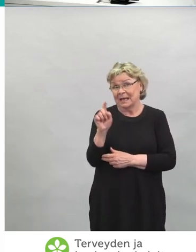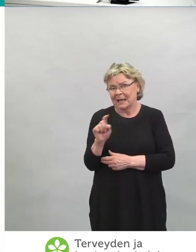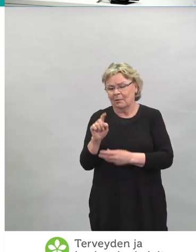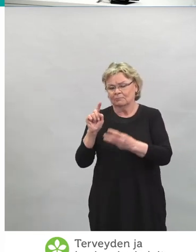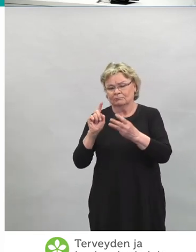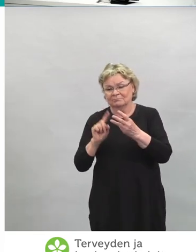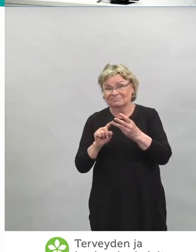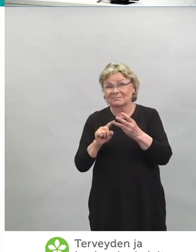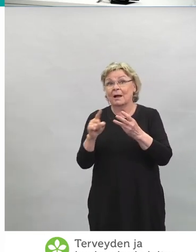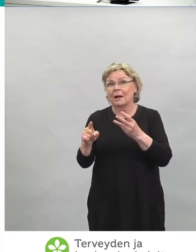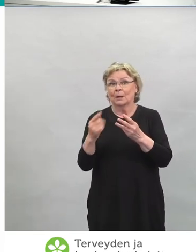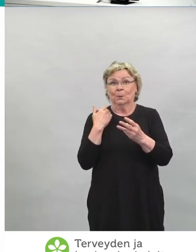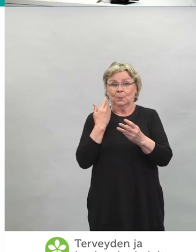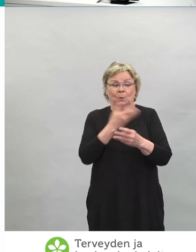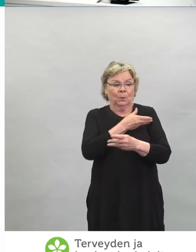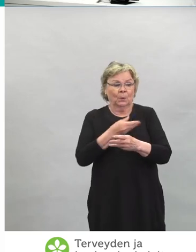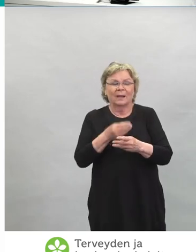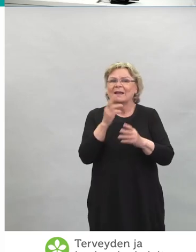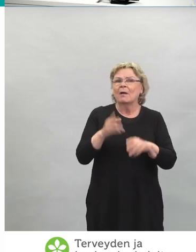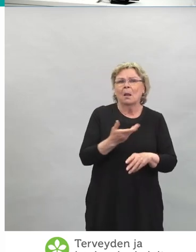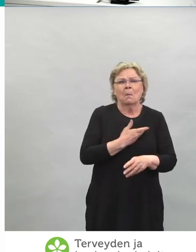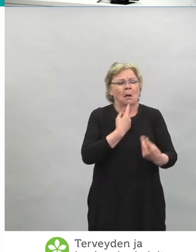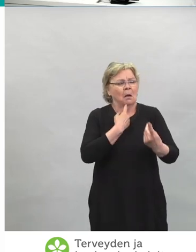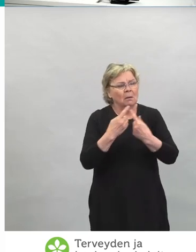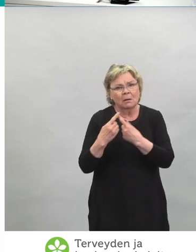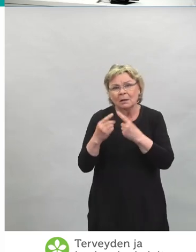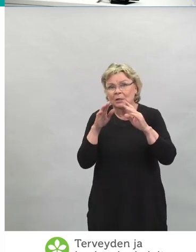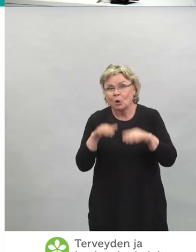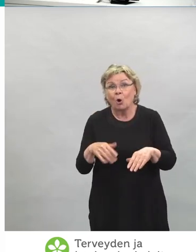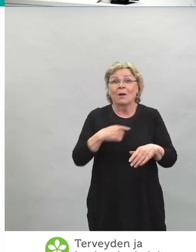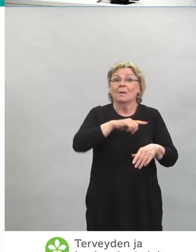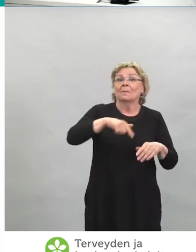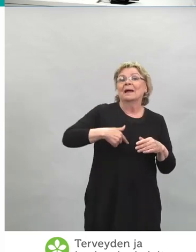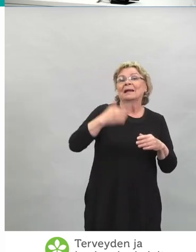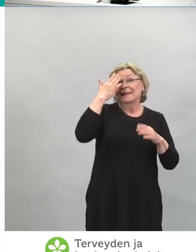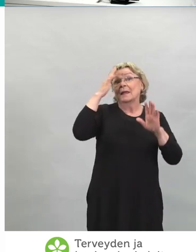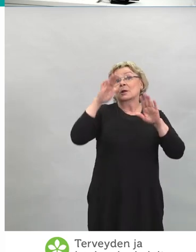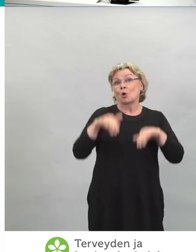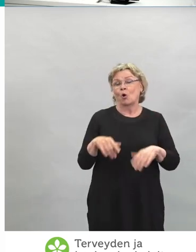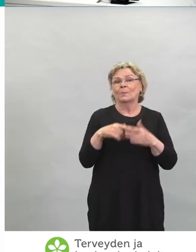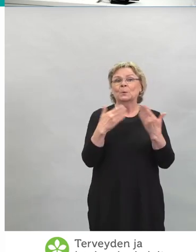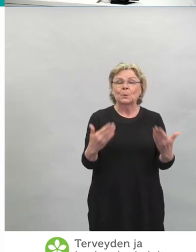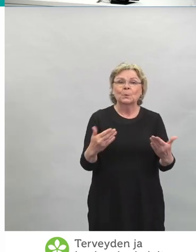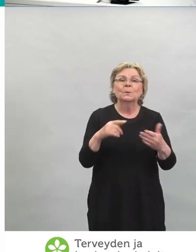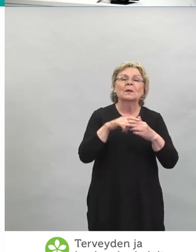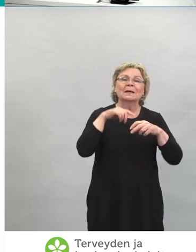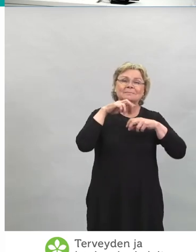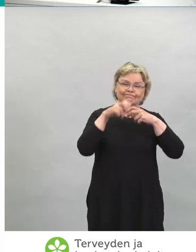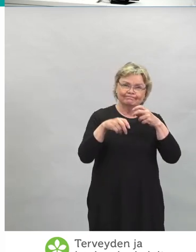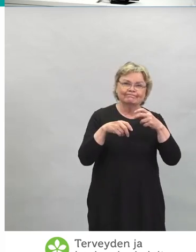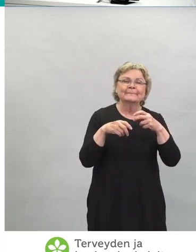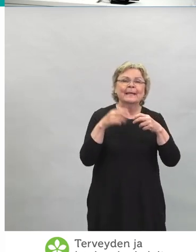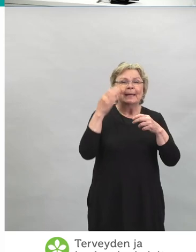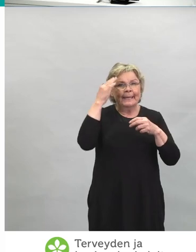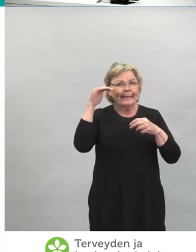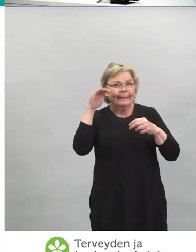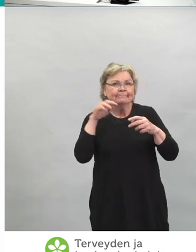tapetilla, niin tässäkin me tiedetään jo lähtökohtaisesti, että kliinisen tutkimusten vaiheessa